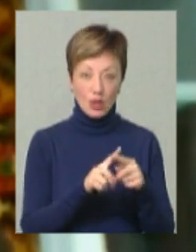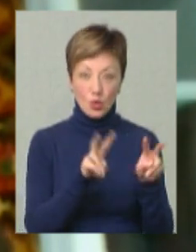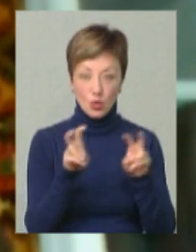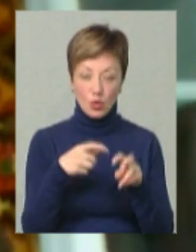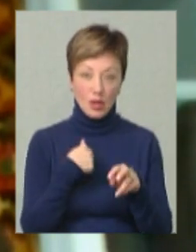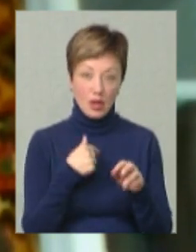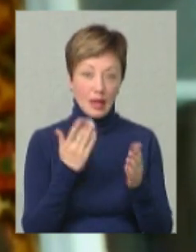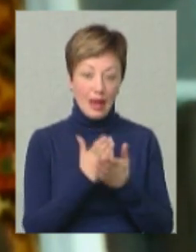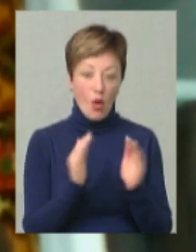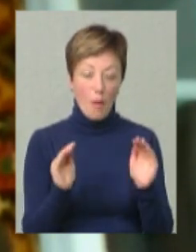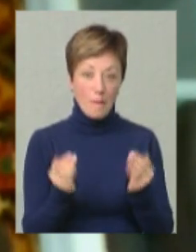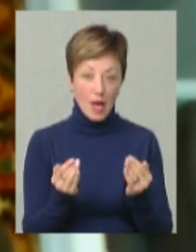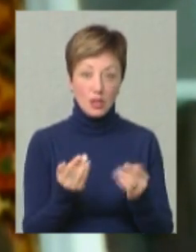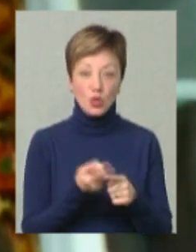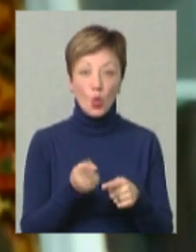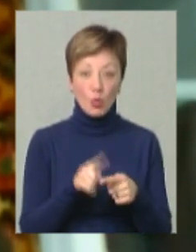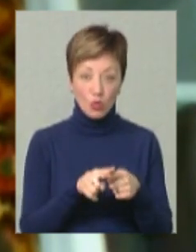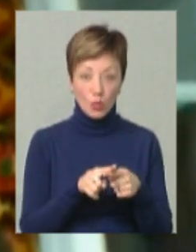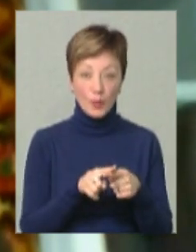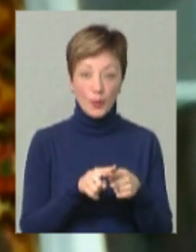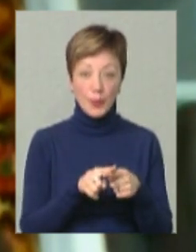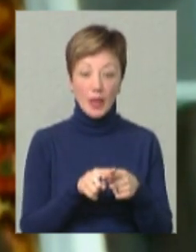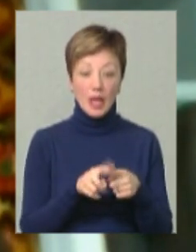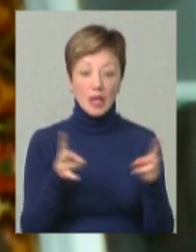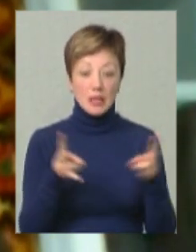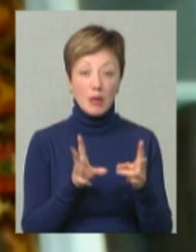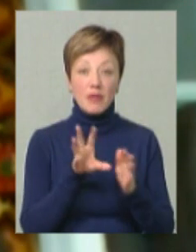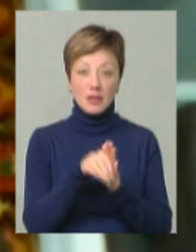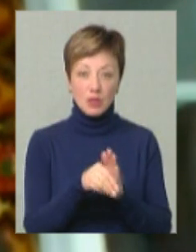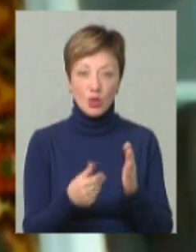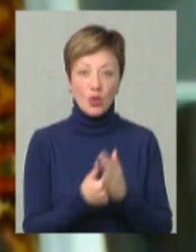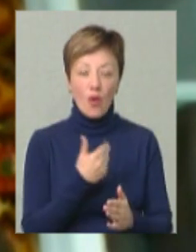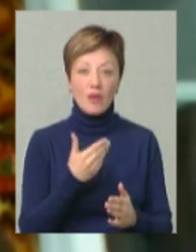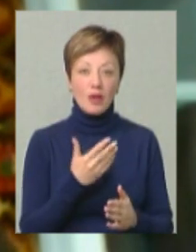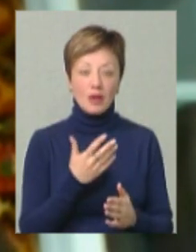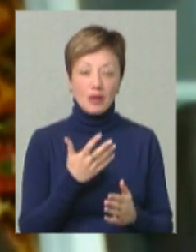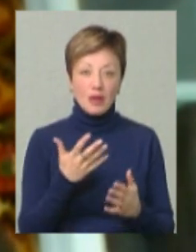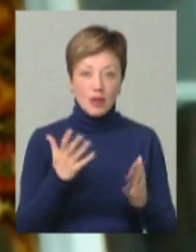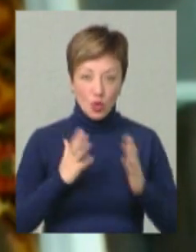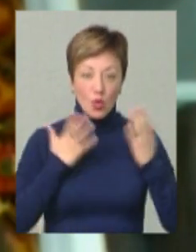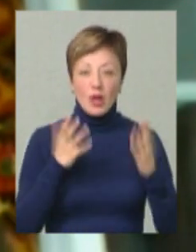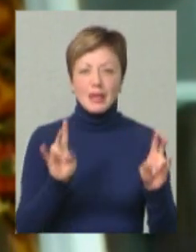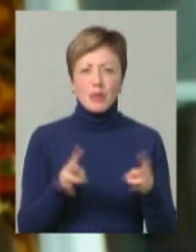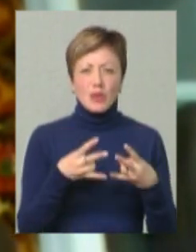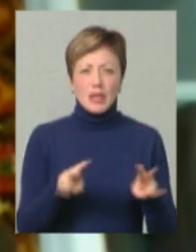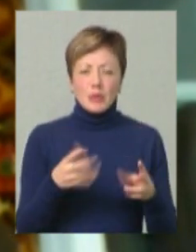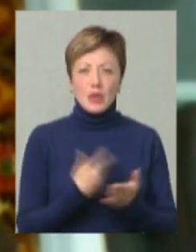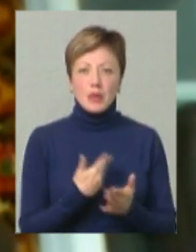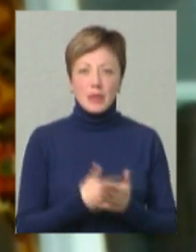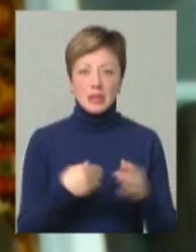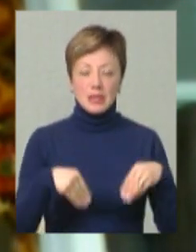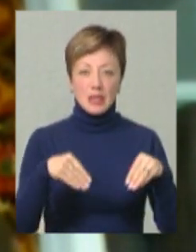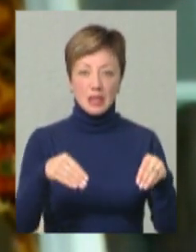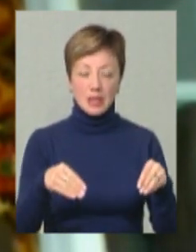достатньо обмежена, і тому сюди треба внести новий дух. Тому що не потрібно, наприклад,